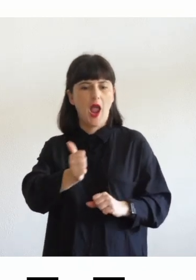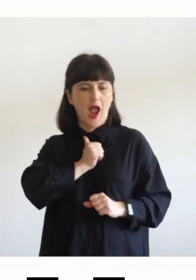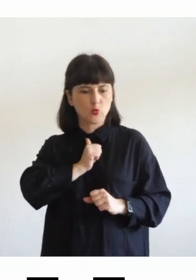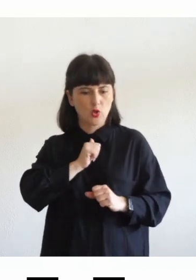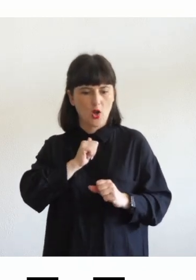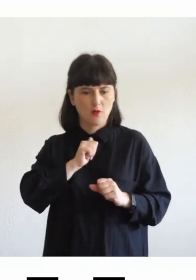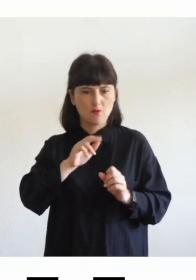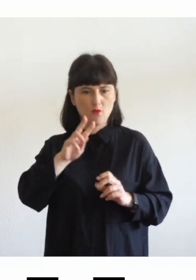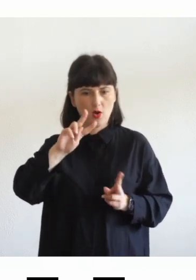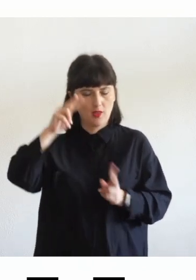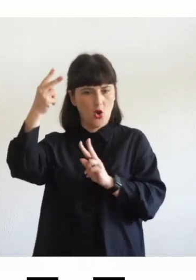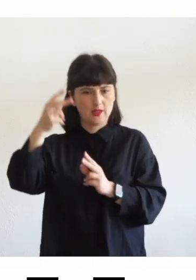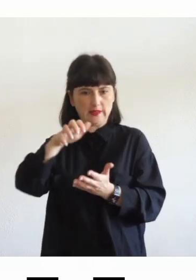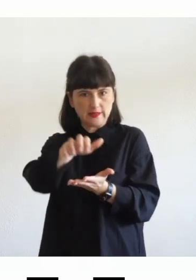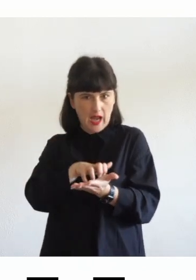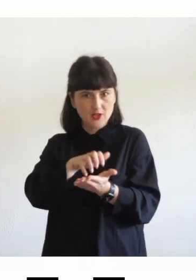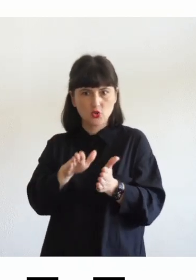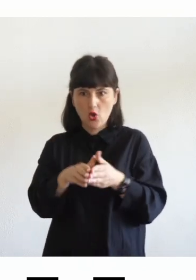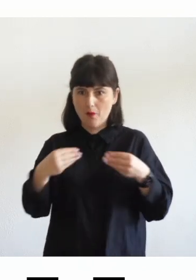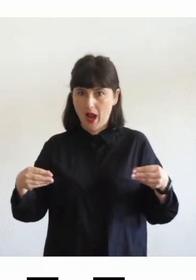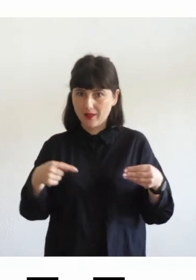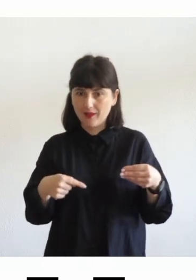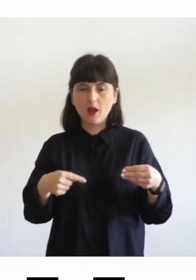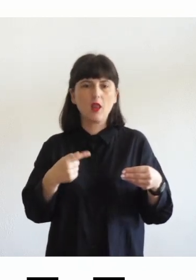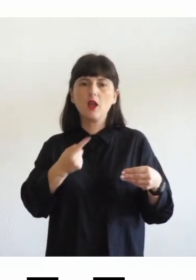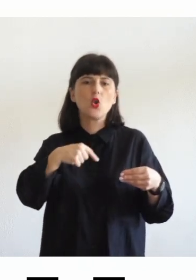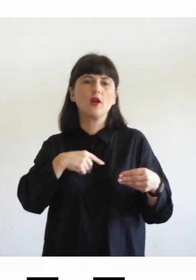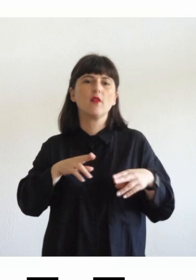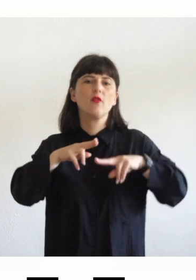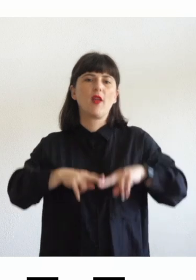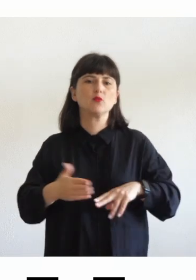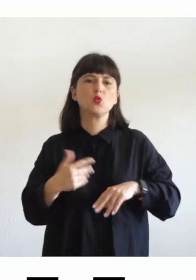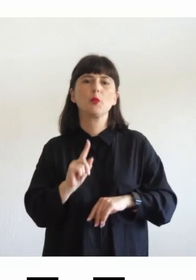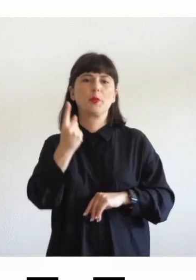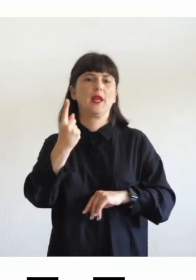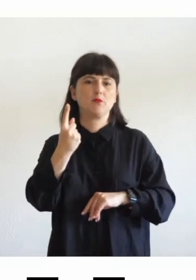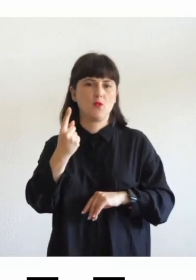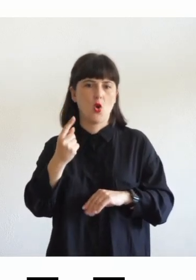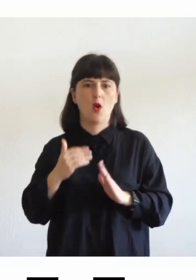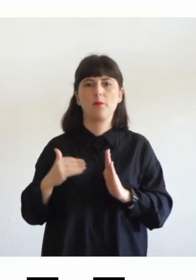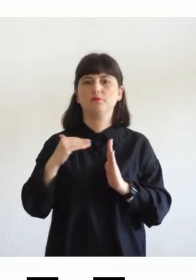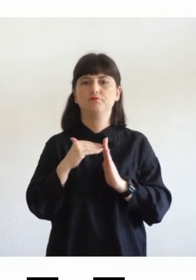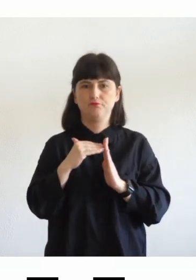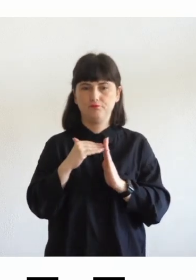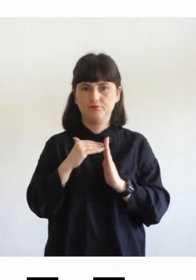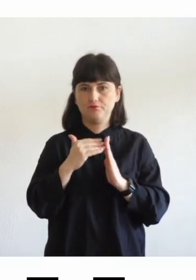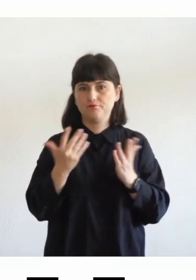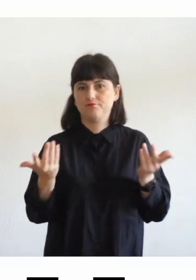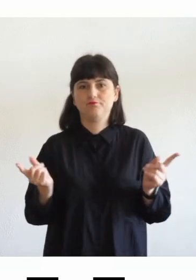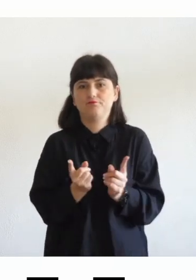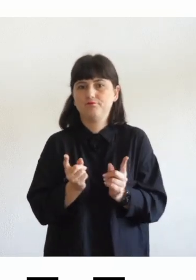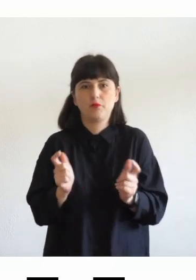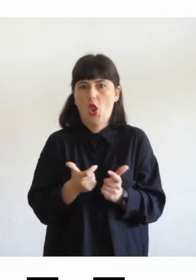del testo scritto noi ci fermiamo al primo step e quindi ci chiediamo è possibile